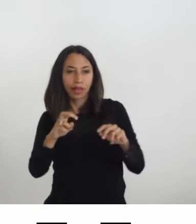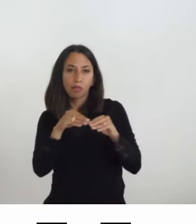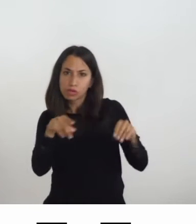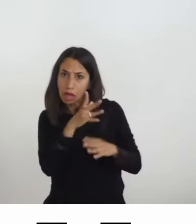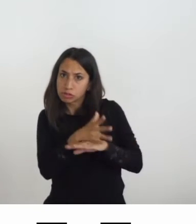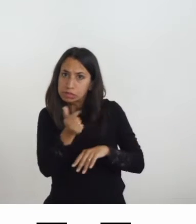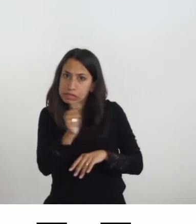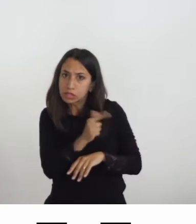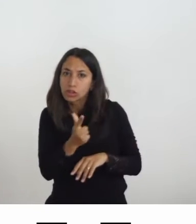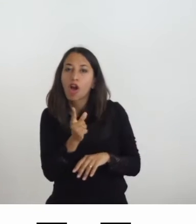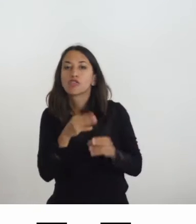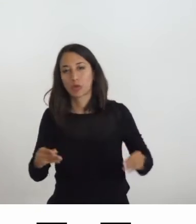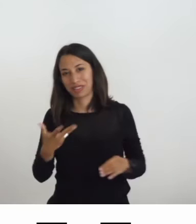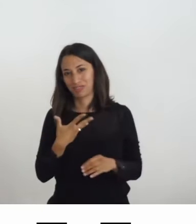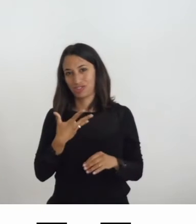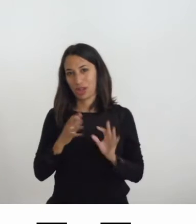già esistono.